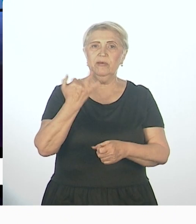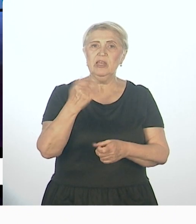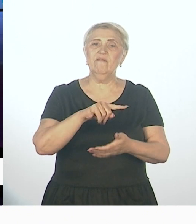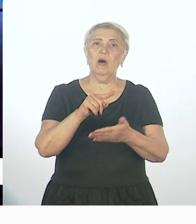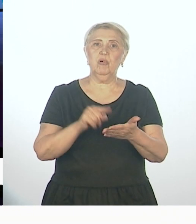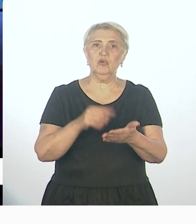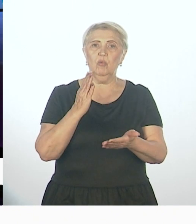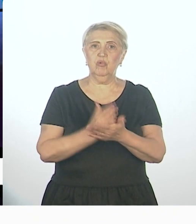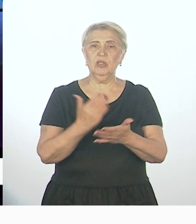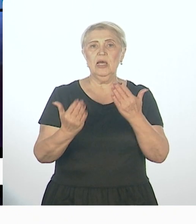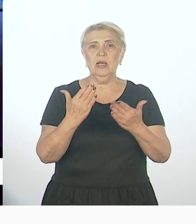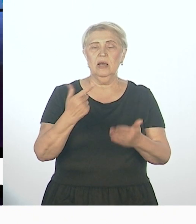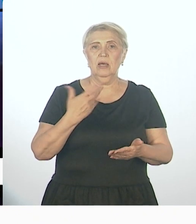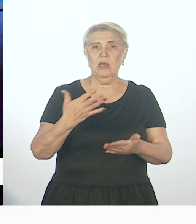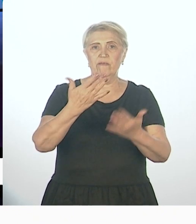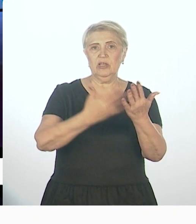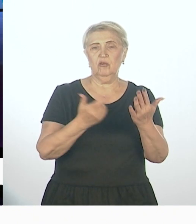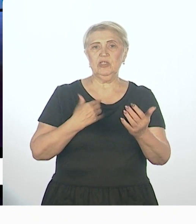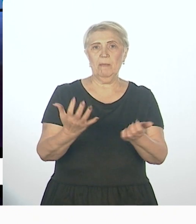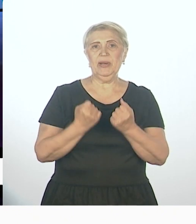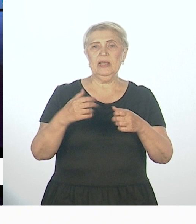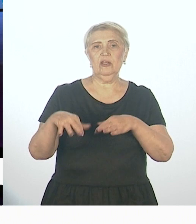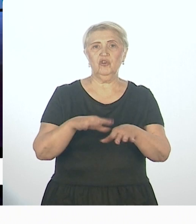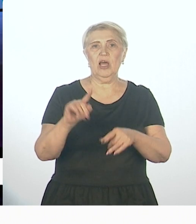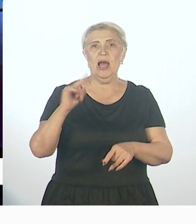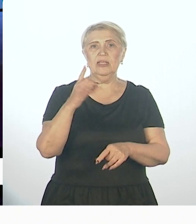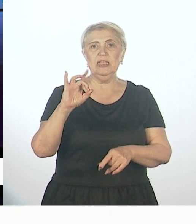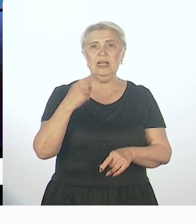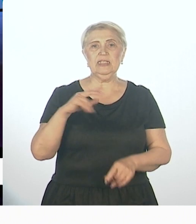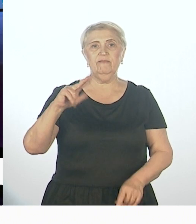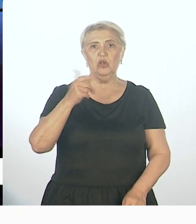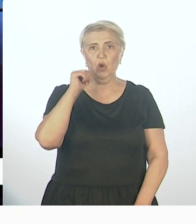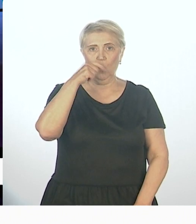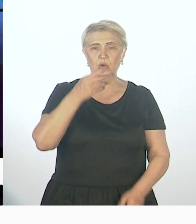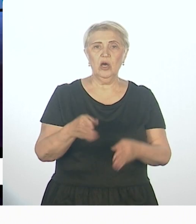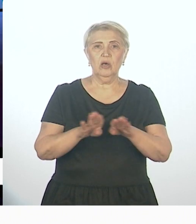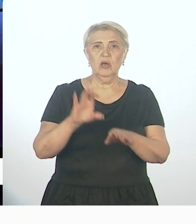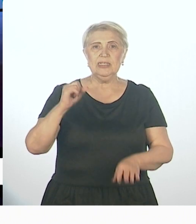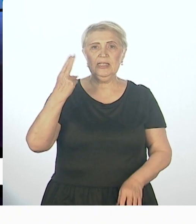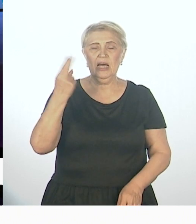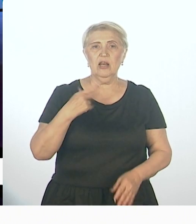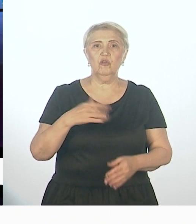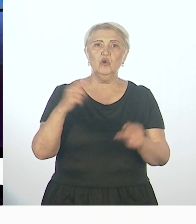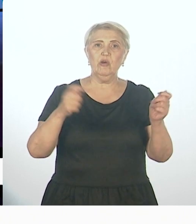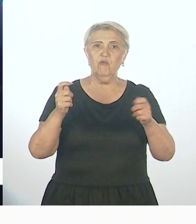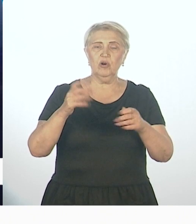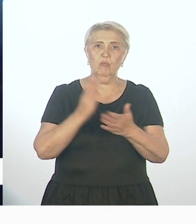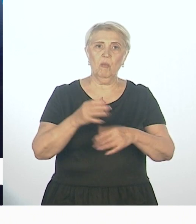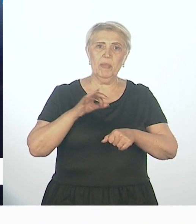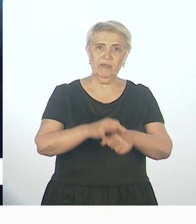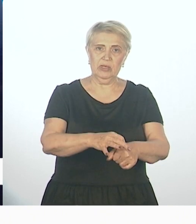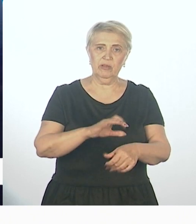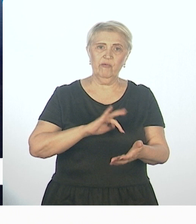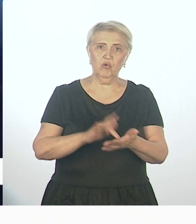будет ли. И вот в резолюции мы приняли решение, что один раз в три года мы такой социальный форум в городе Хабаровске будем проводить,